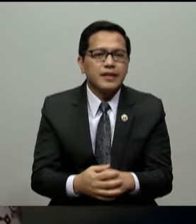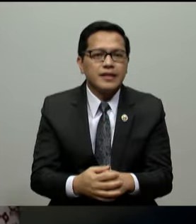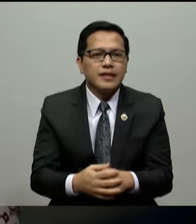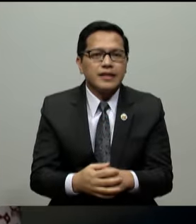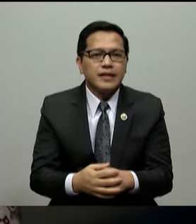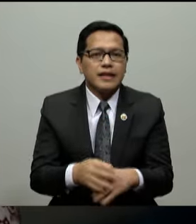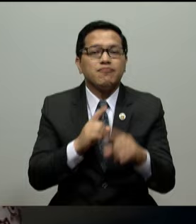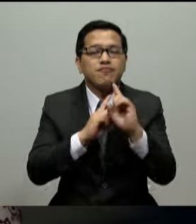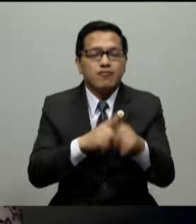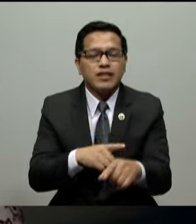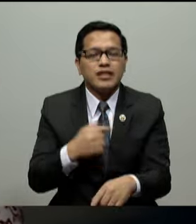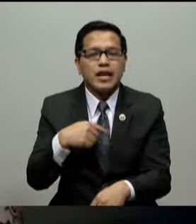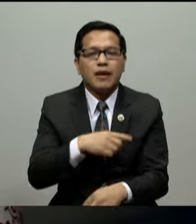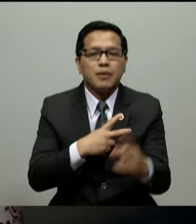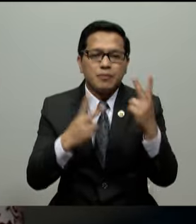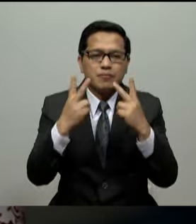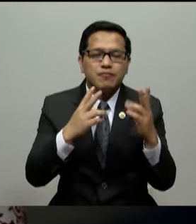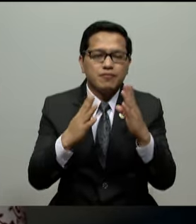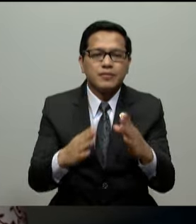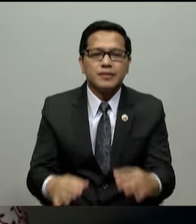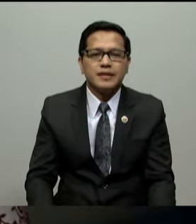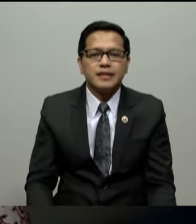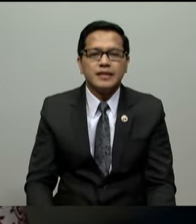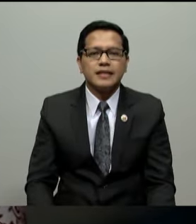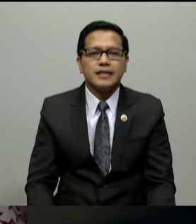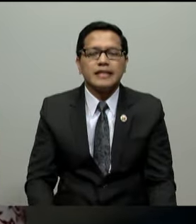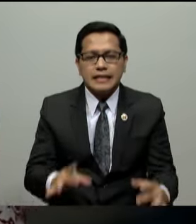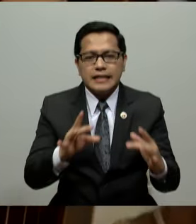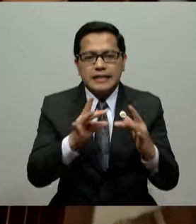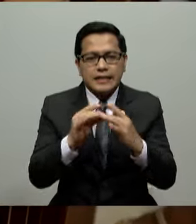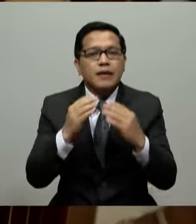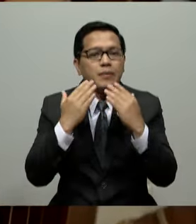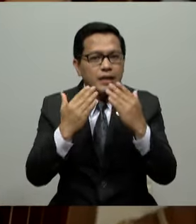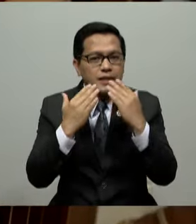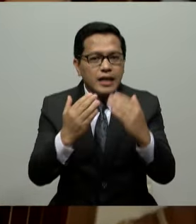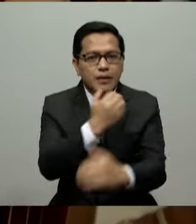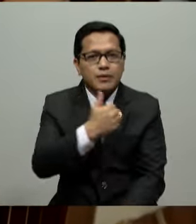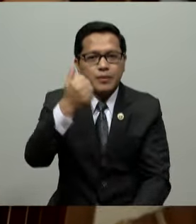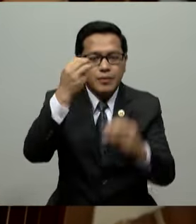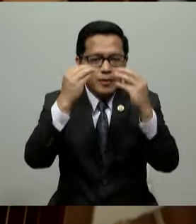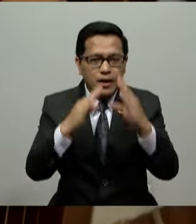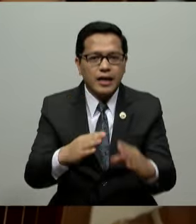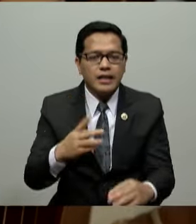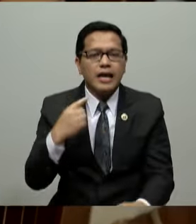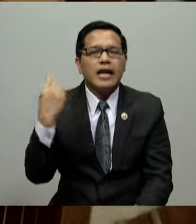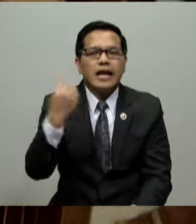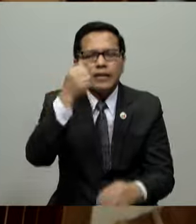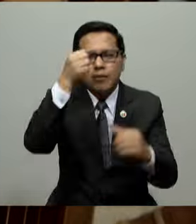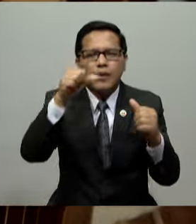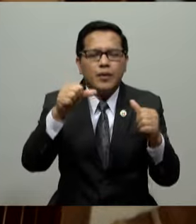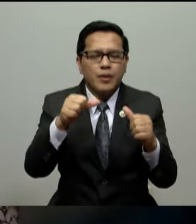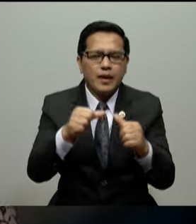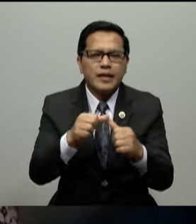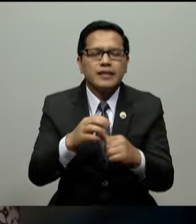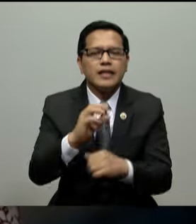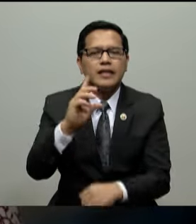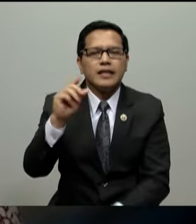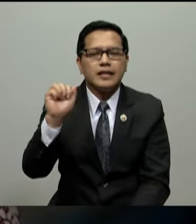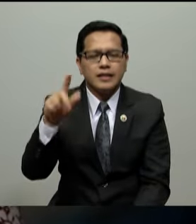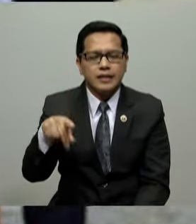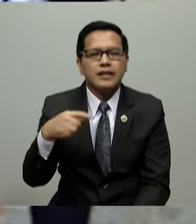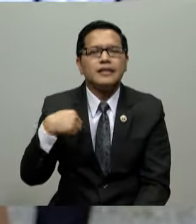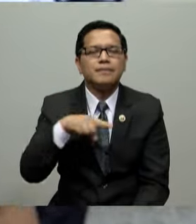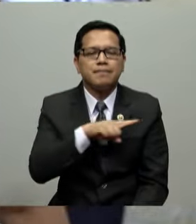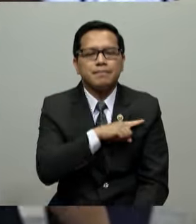Lalo-lalo na rin magpapasalamat ako sa ating tagapamahala na naaalala niya ang mga kapansanan patulad